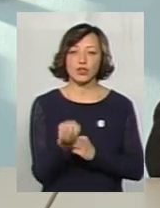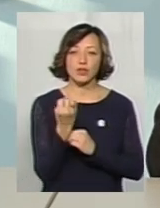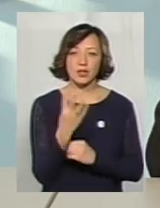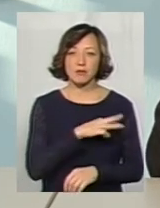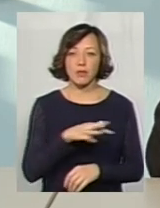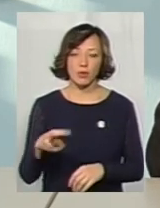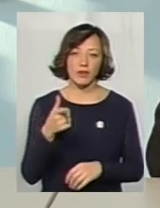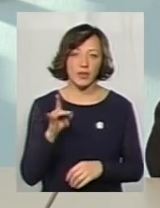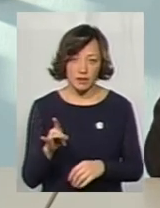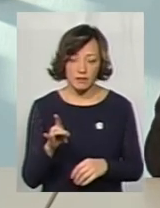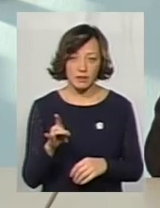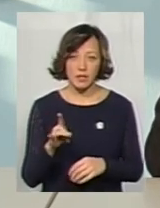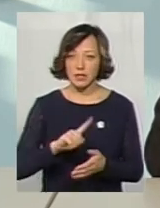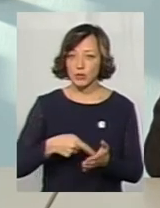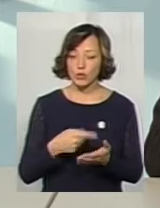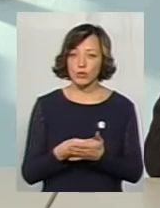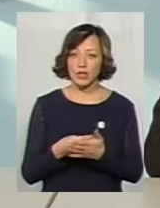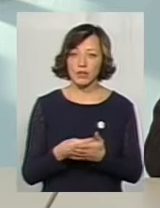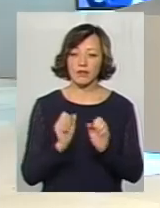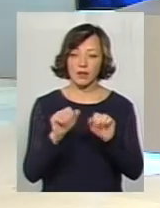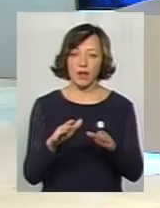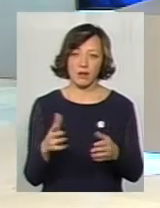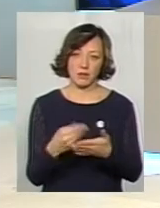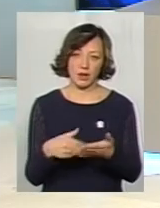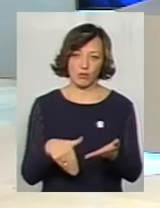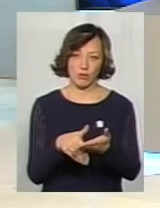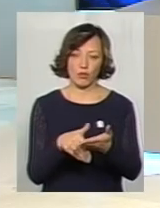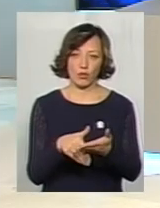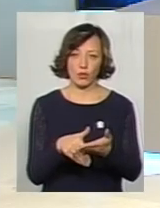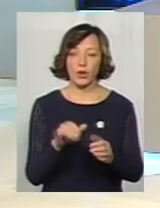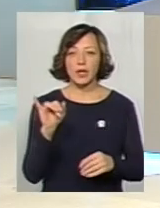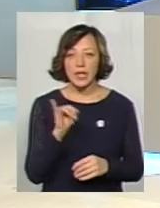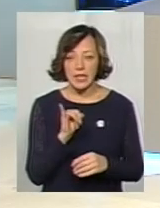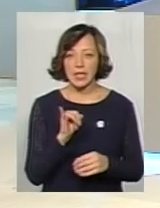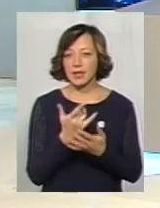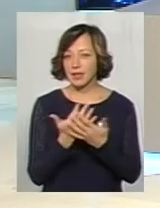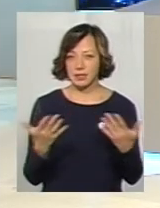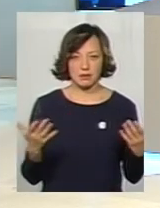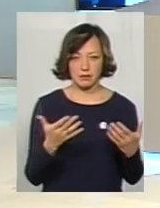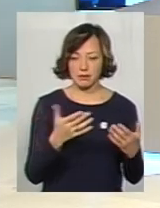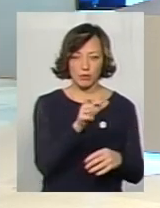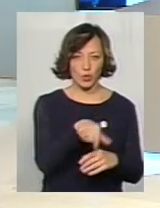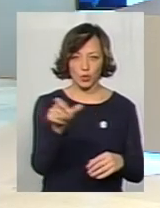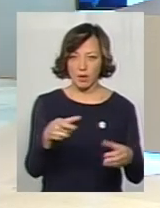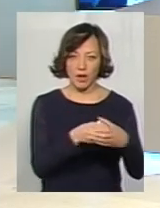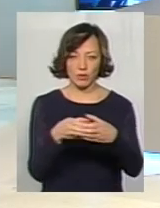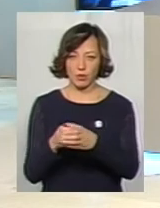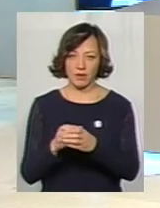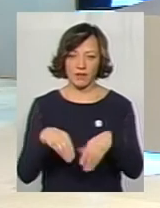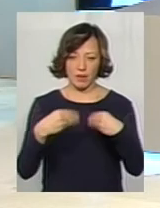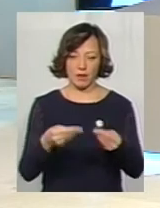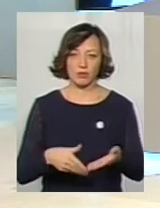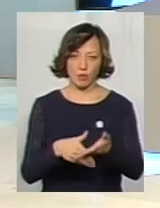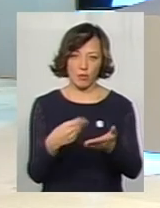мільйонів гривень з міського бюджету віддали на матеріальну допомогу. І абсолютно різним категоріям ми віддали на